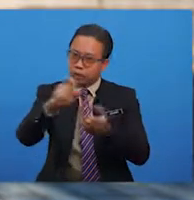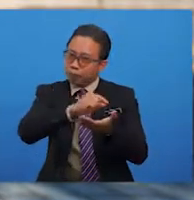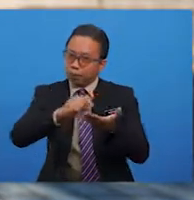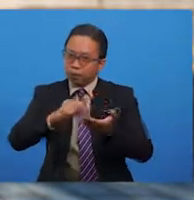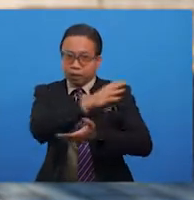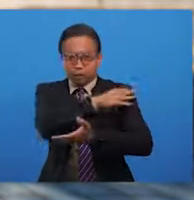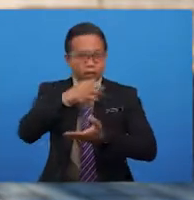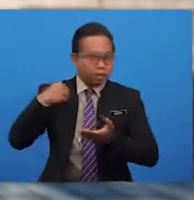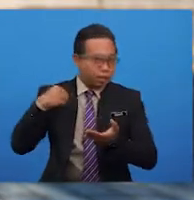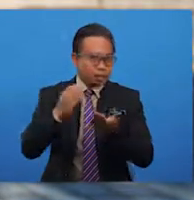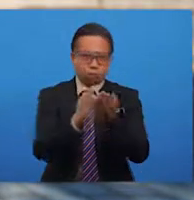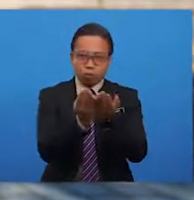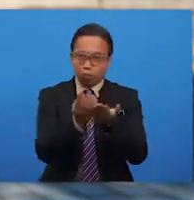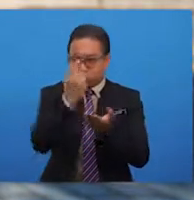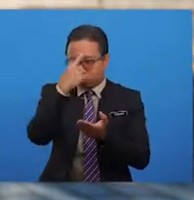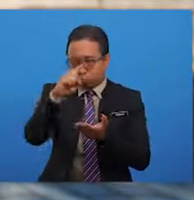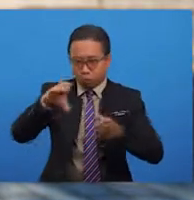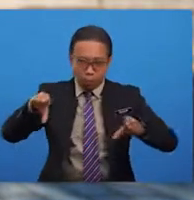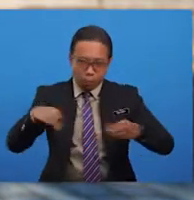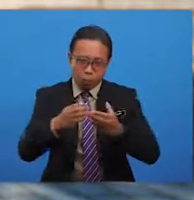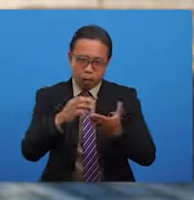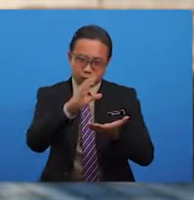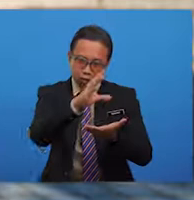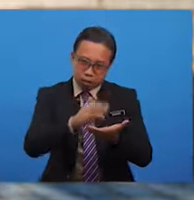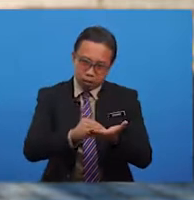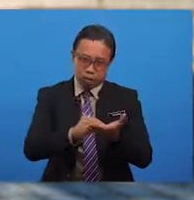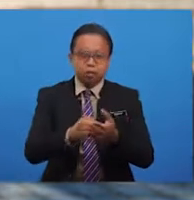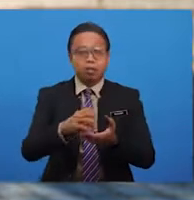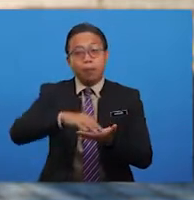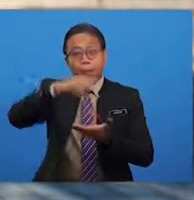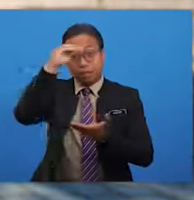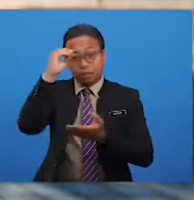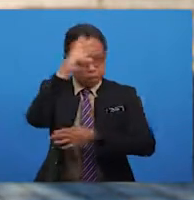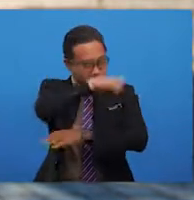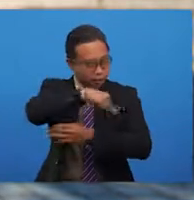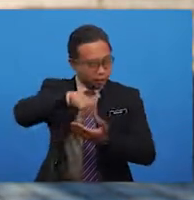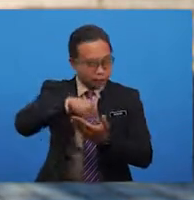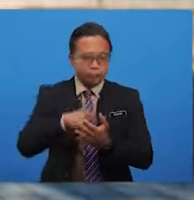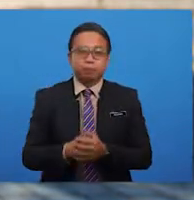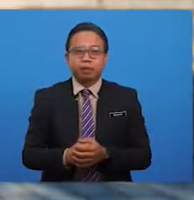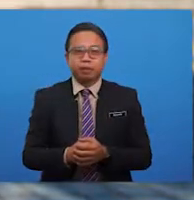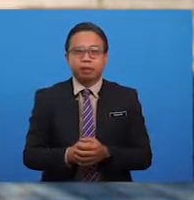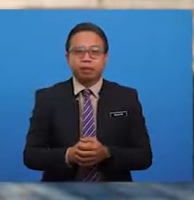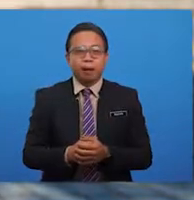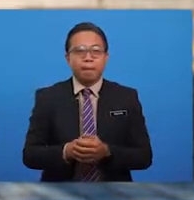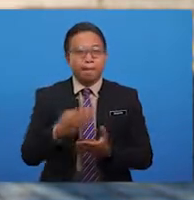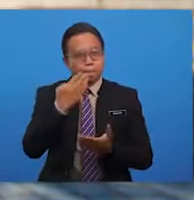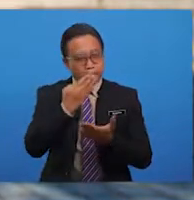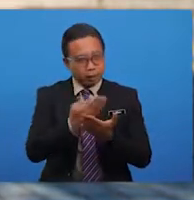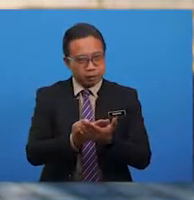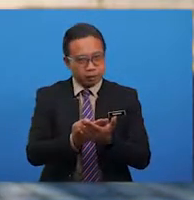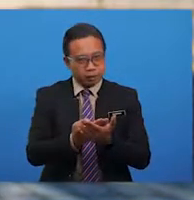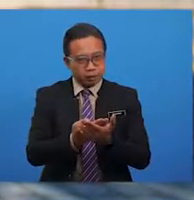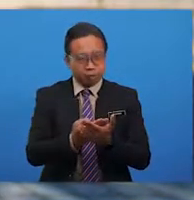buku catatan untuk membuat catatan ringkas tentang pembelajaran pada hari ini. Baiklah, dalam